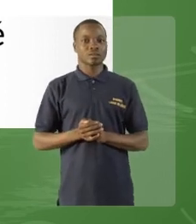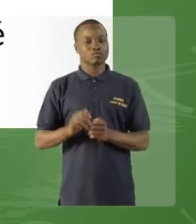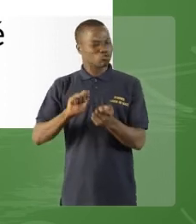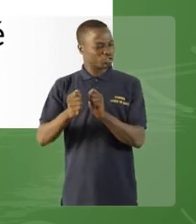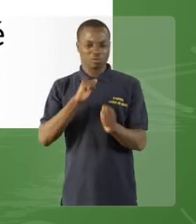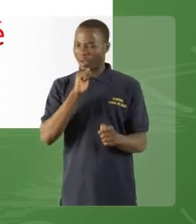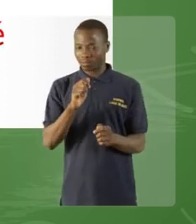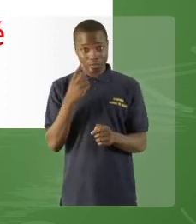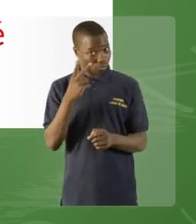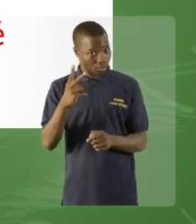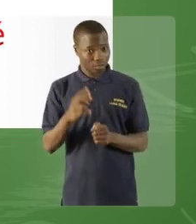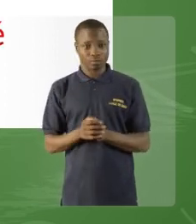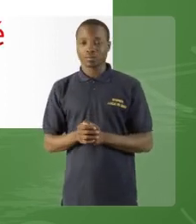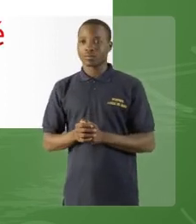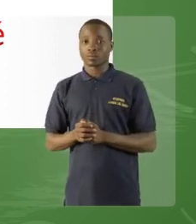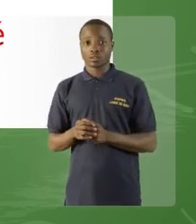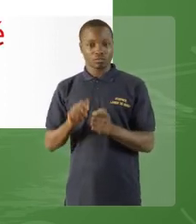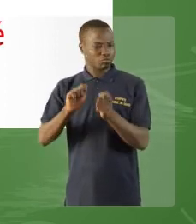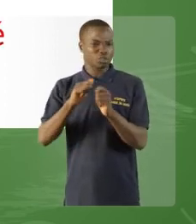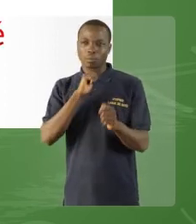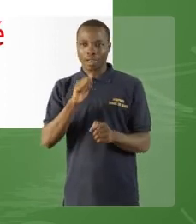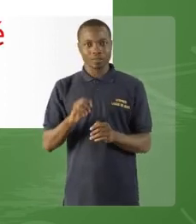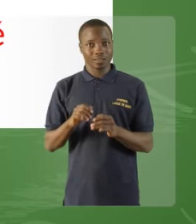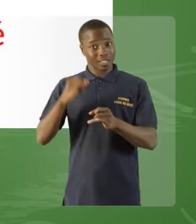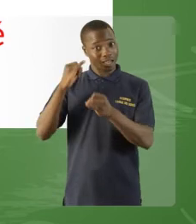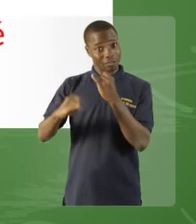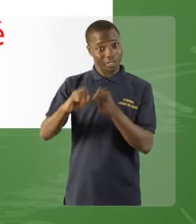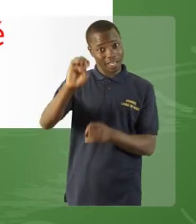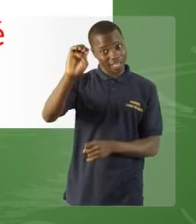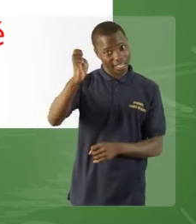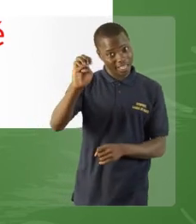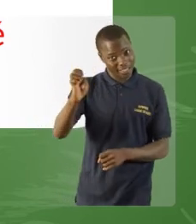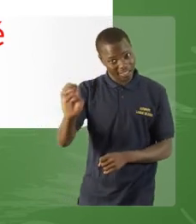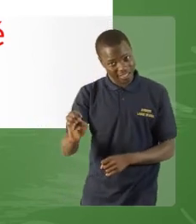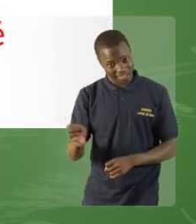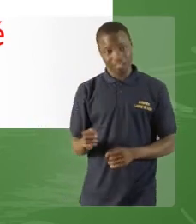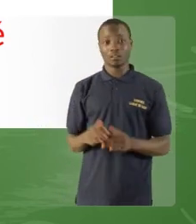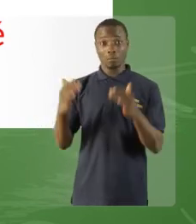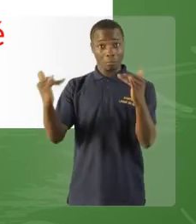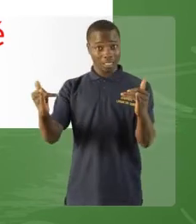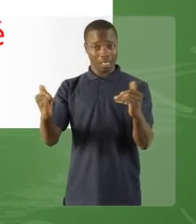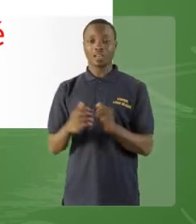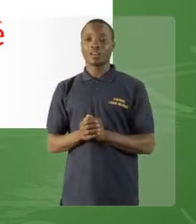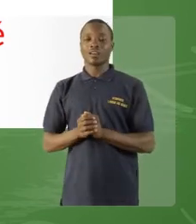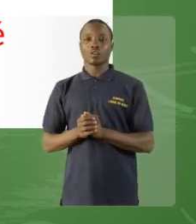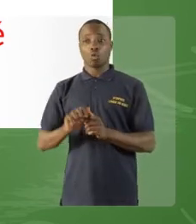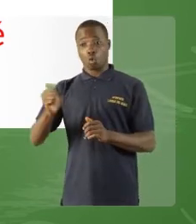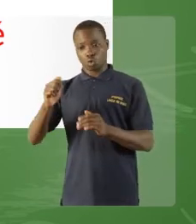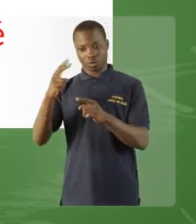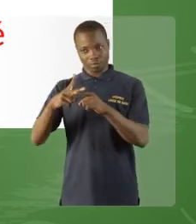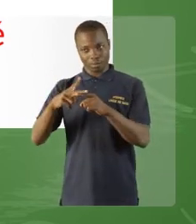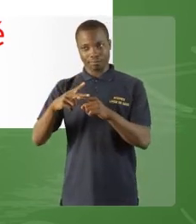Mais, le participe passé qui accompagne cet oxidaire « avoir » ne change pas.